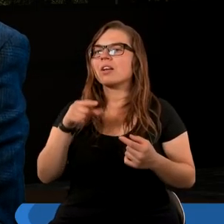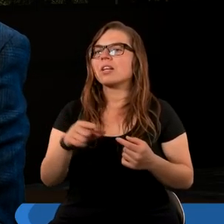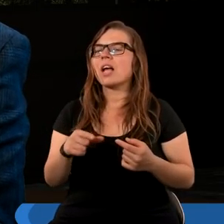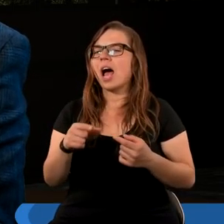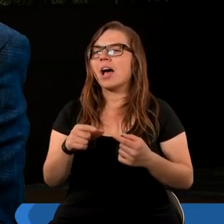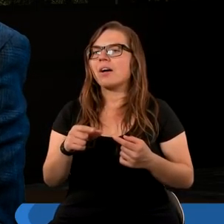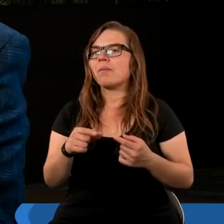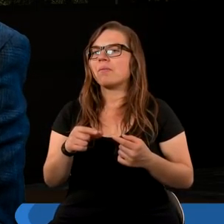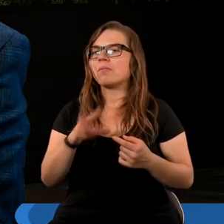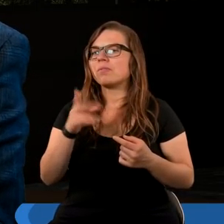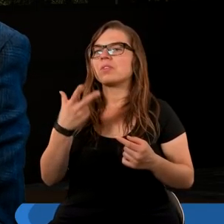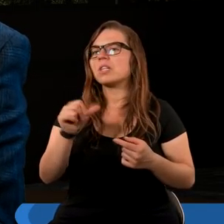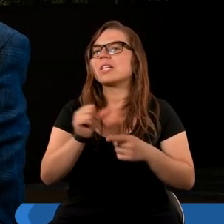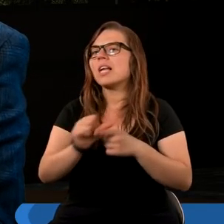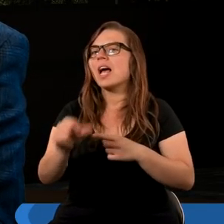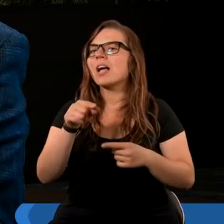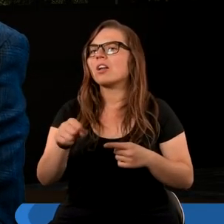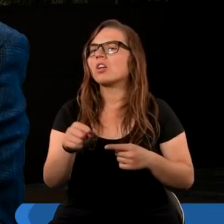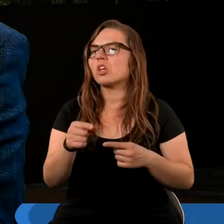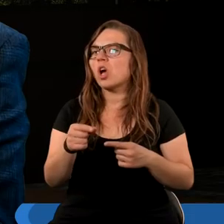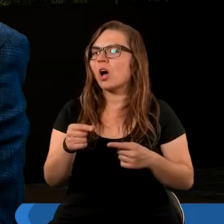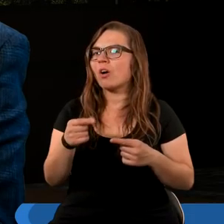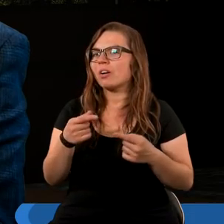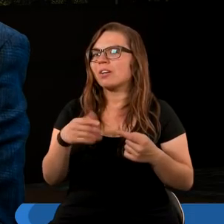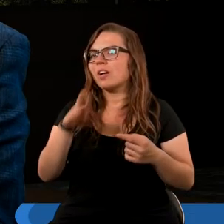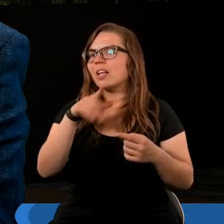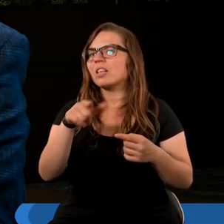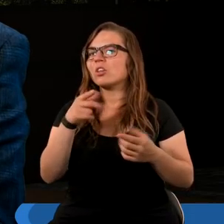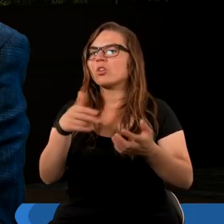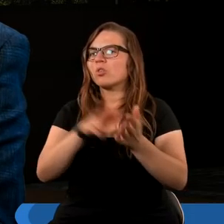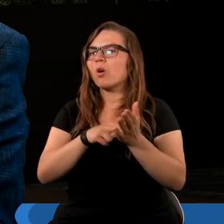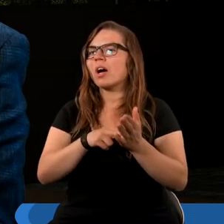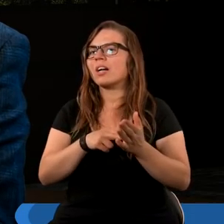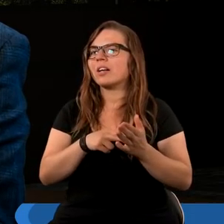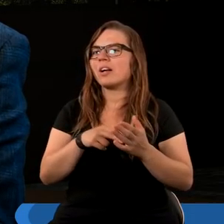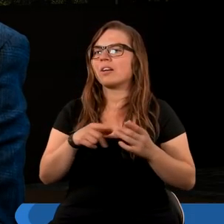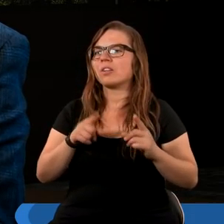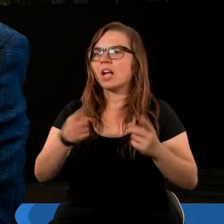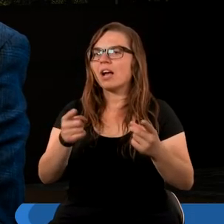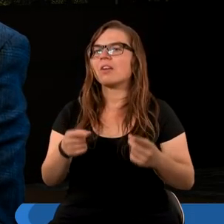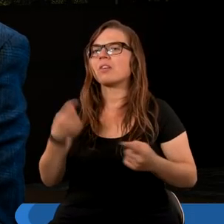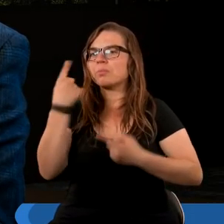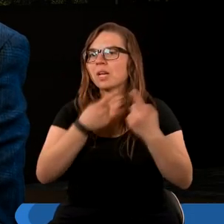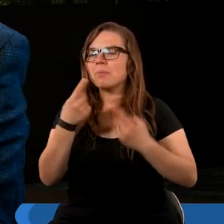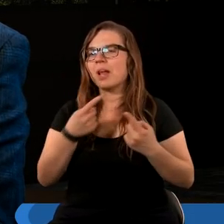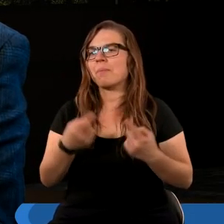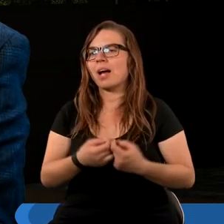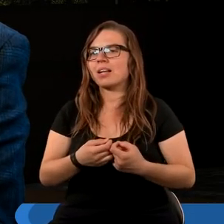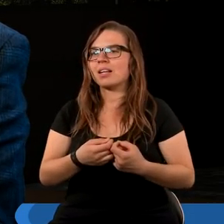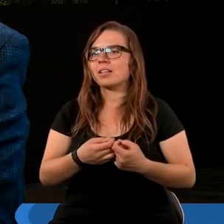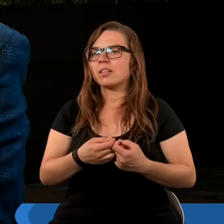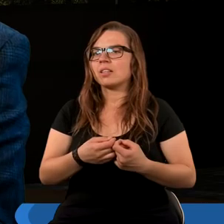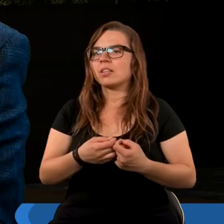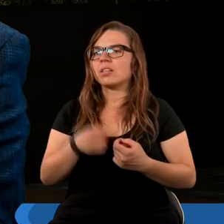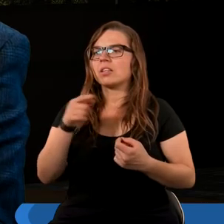jakimś miejscu, gdzie to nie jest odludne miejsce, to jest właśnie miejsce, gdzie jest dużo ludzi, gdzie jest cywilizacja, gdzie wszystko tętni